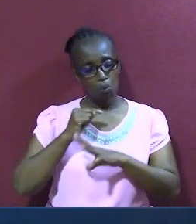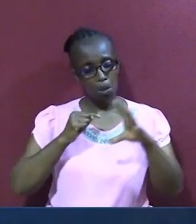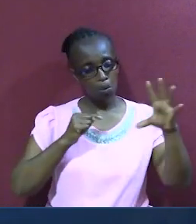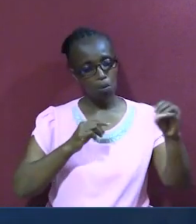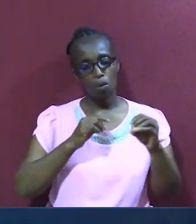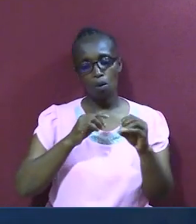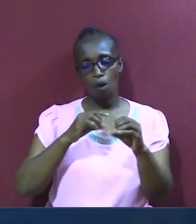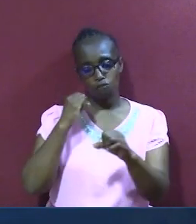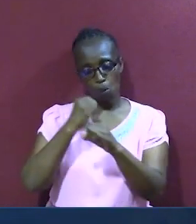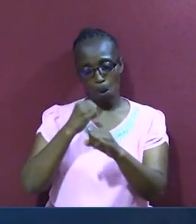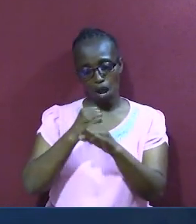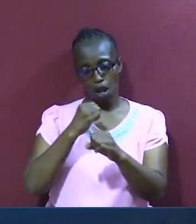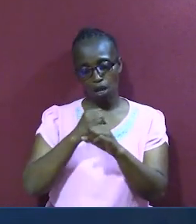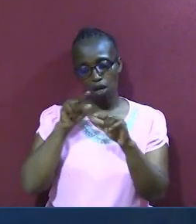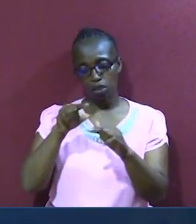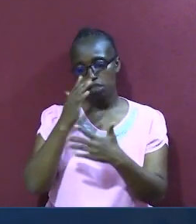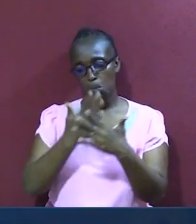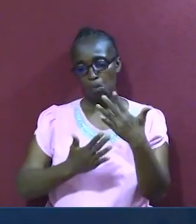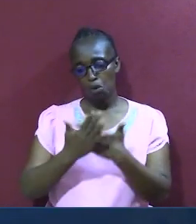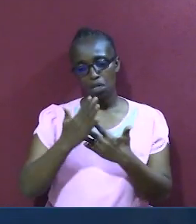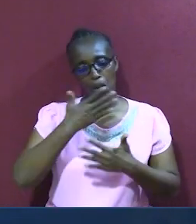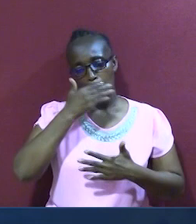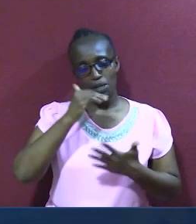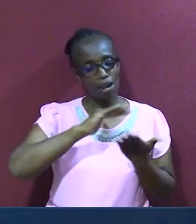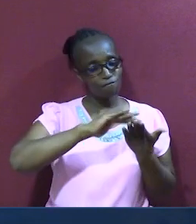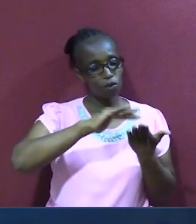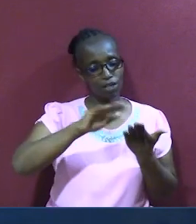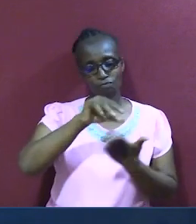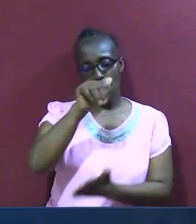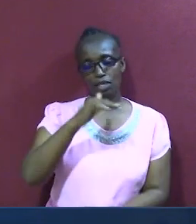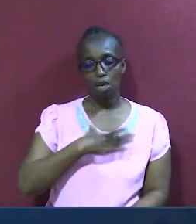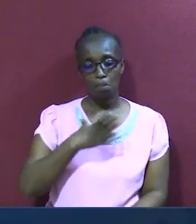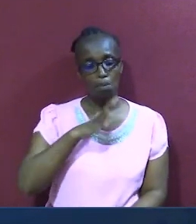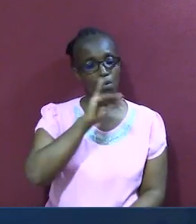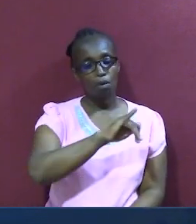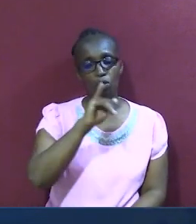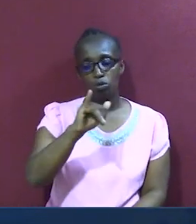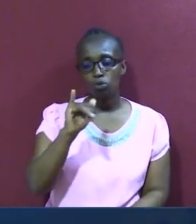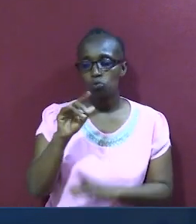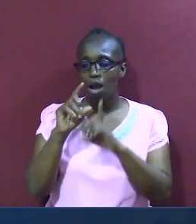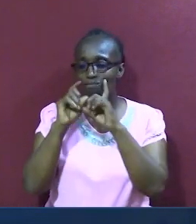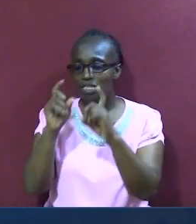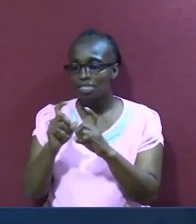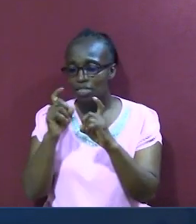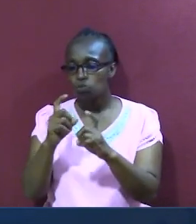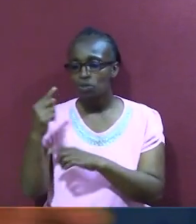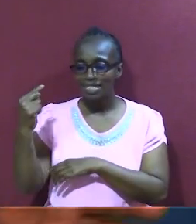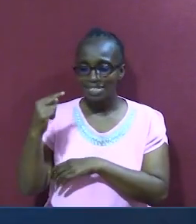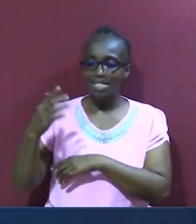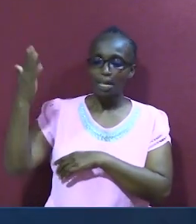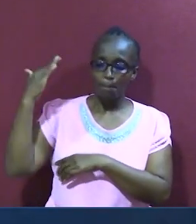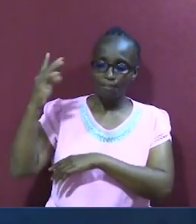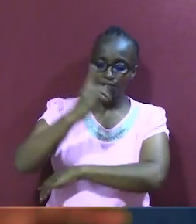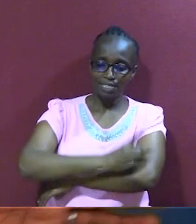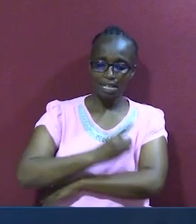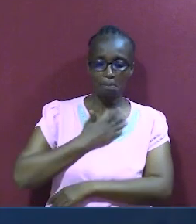ya leo, jifunze kusamehe wale wengine, ato wale wamekukosea, siku ya jana, jusi, wasamehe,